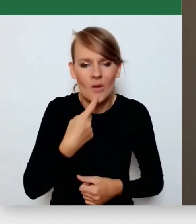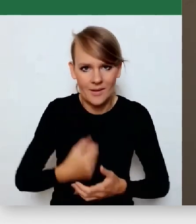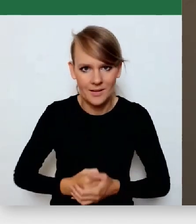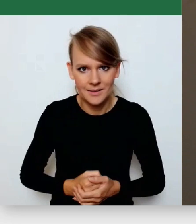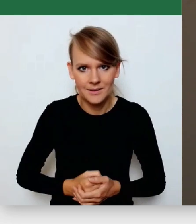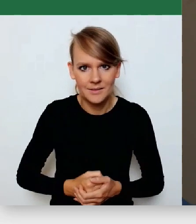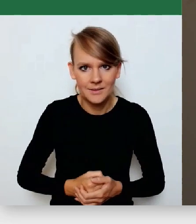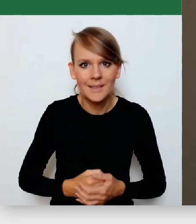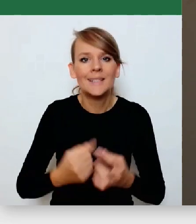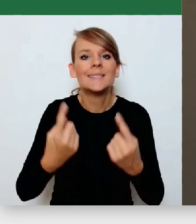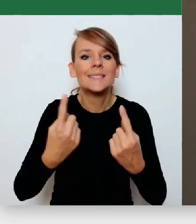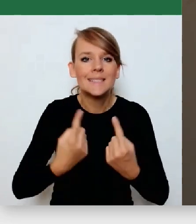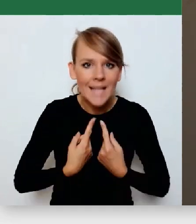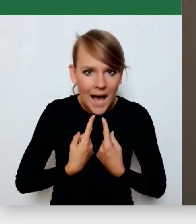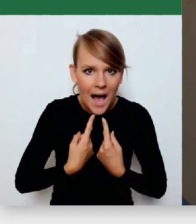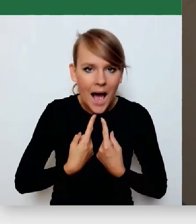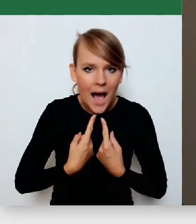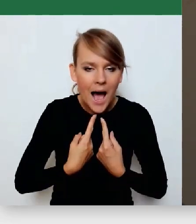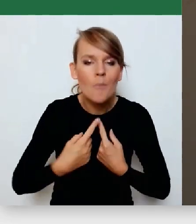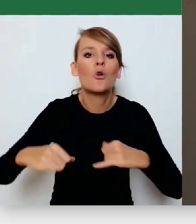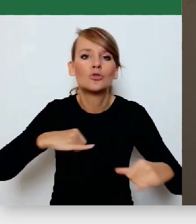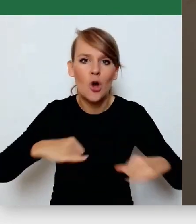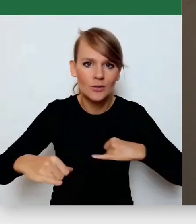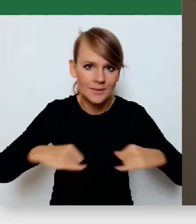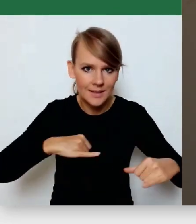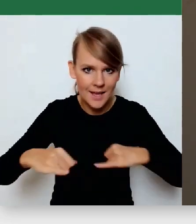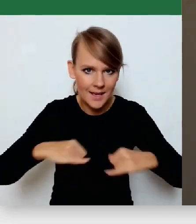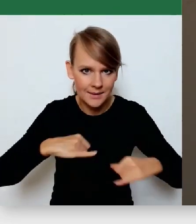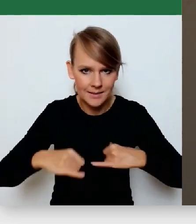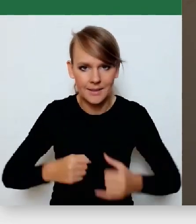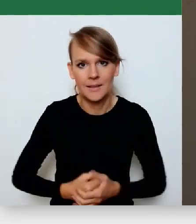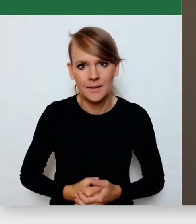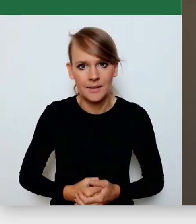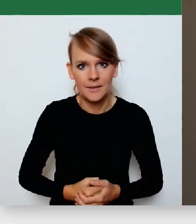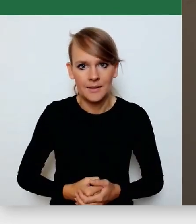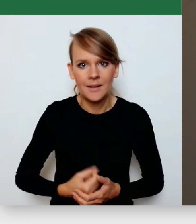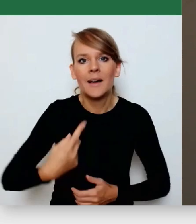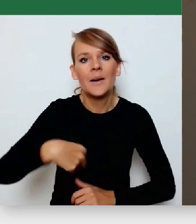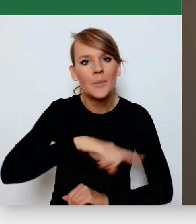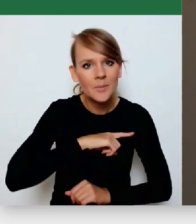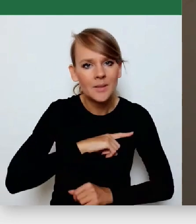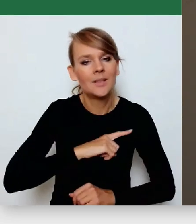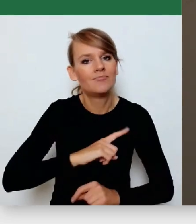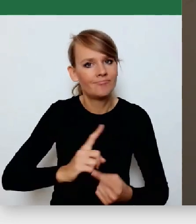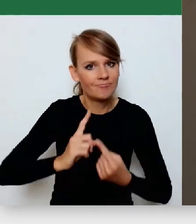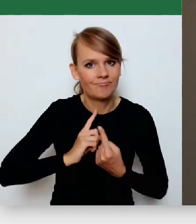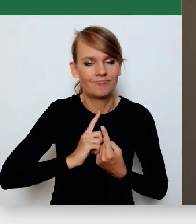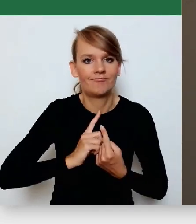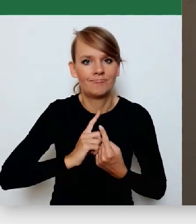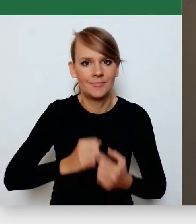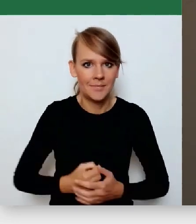Samorządzenie się. Samorządzenie się. I my mamy tą autonomię samorządu przecież